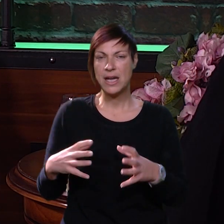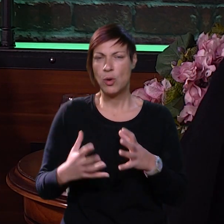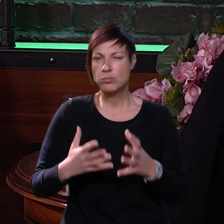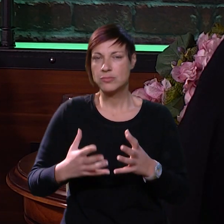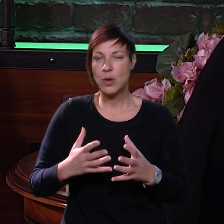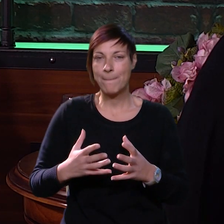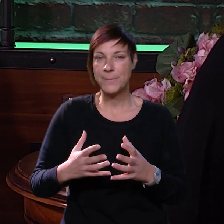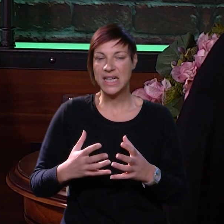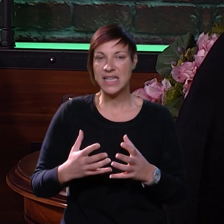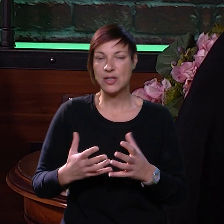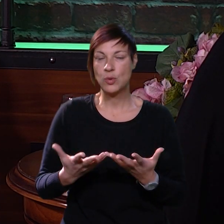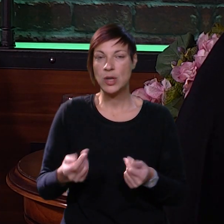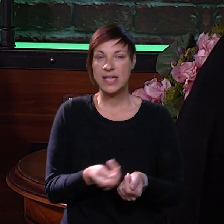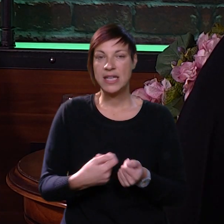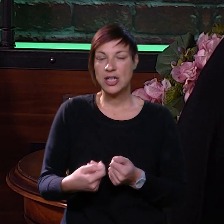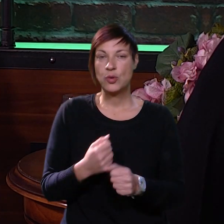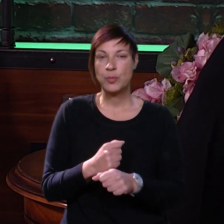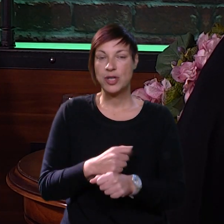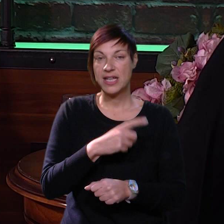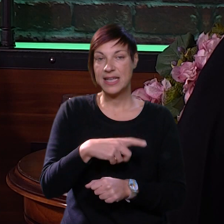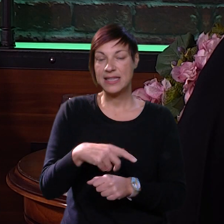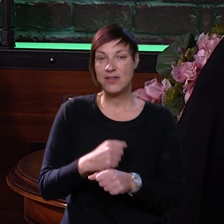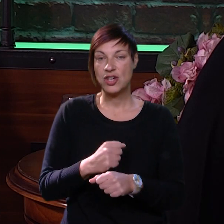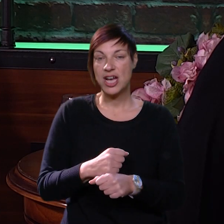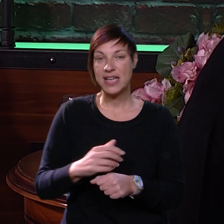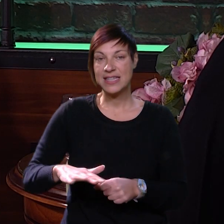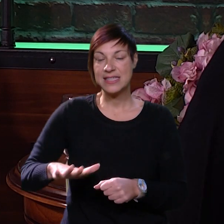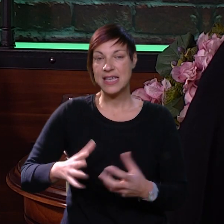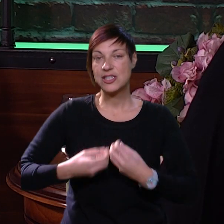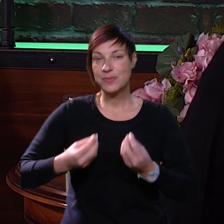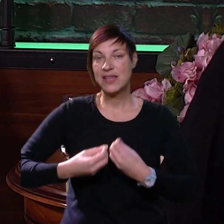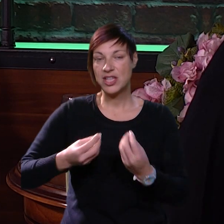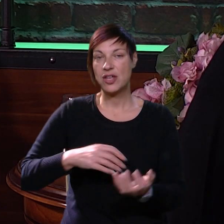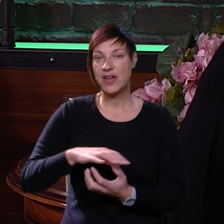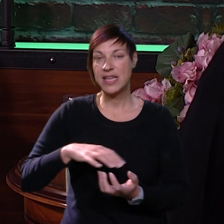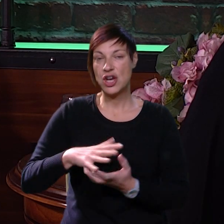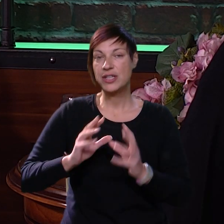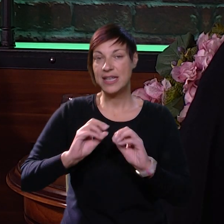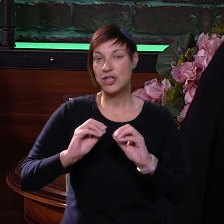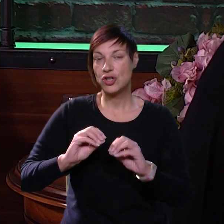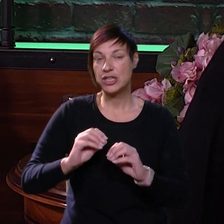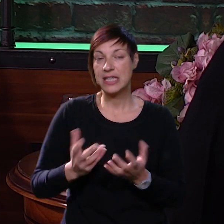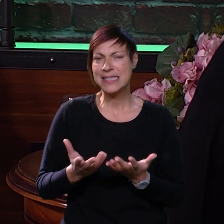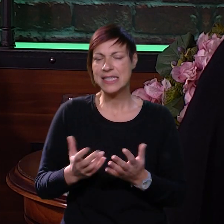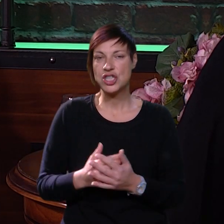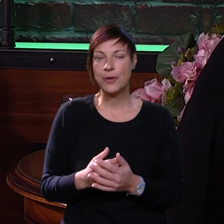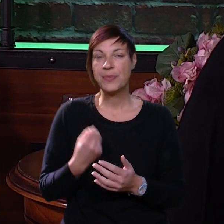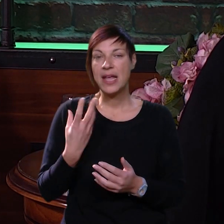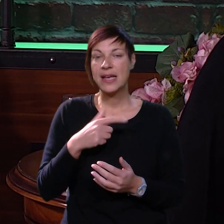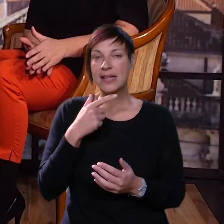je u obliku nekog grupnog rada, individualnog rada s djecom, savjetovanja roditelja, odgojitelja i sl.